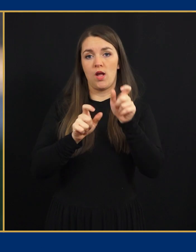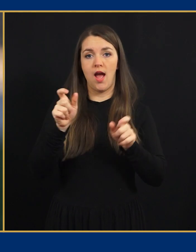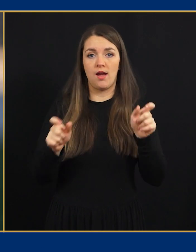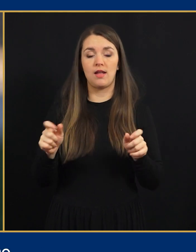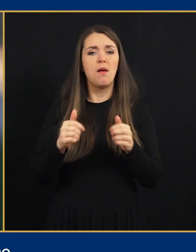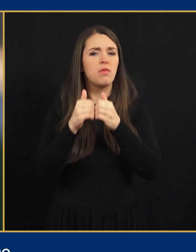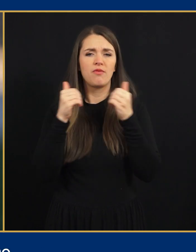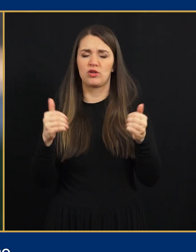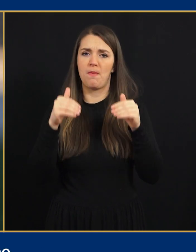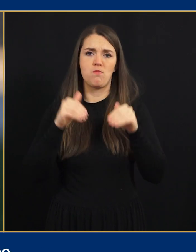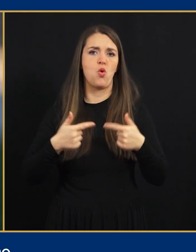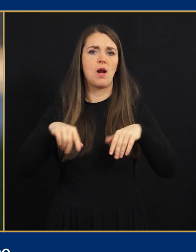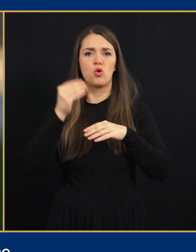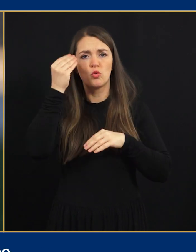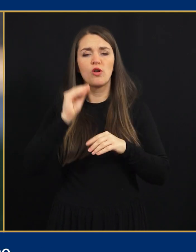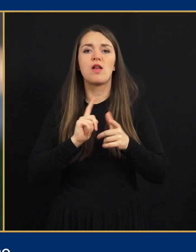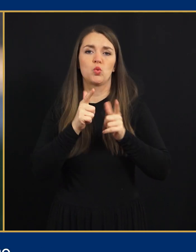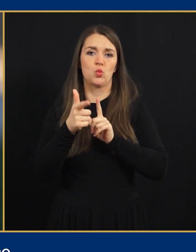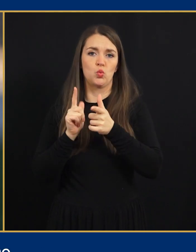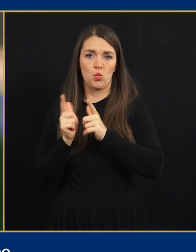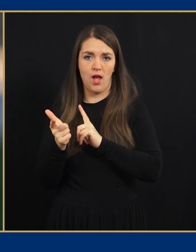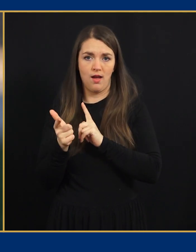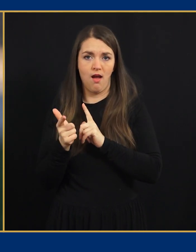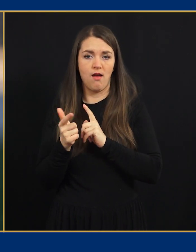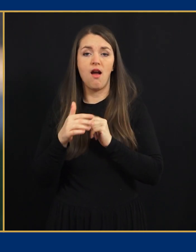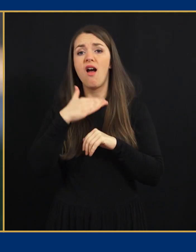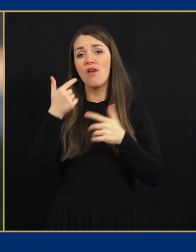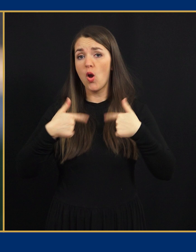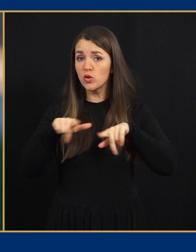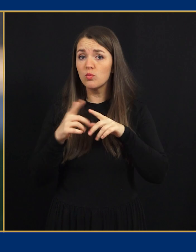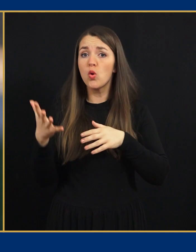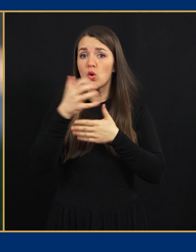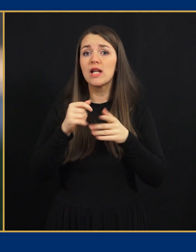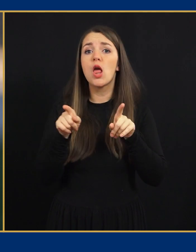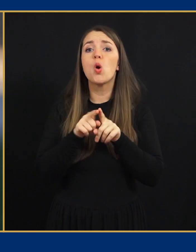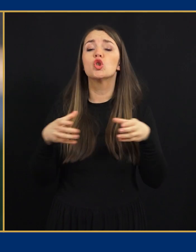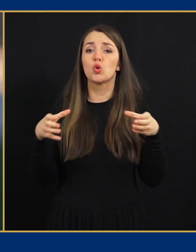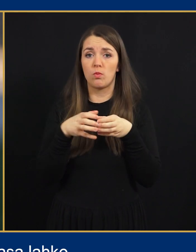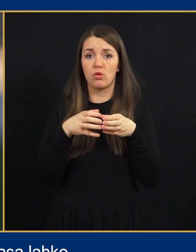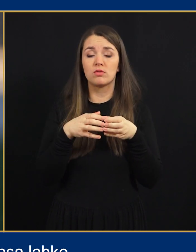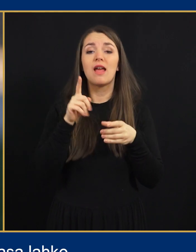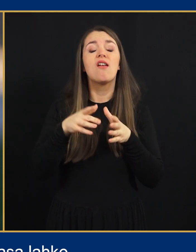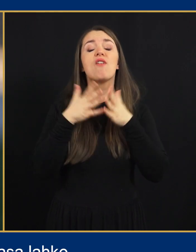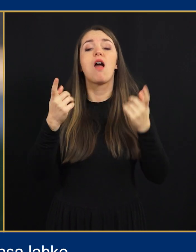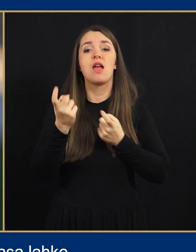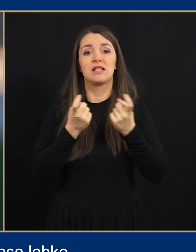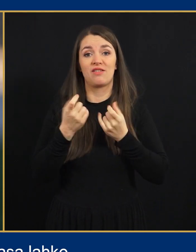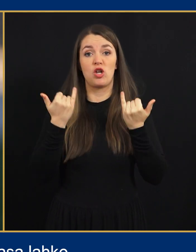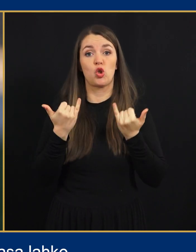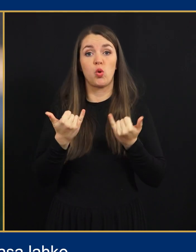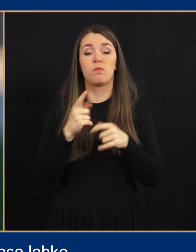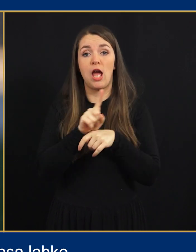Predvsem pa moramo spoštovati drug drugega Veliko smo dosegli kot skupnost in velike izzive